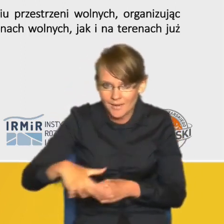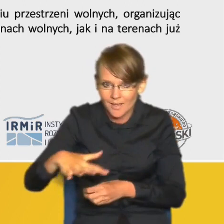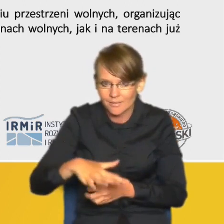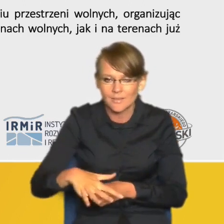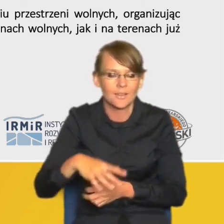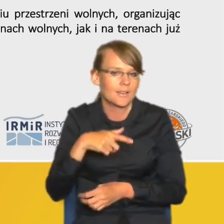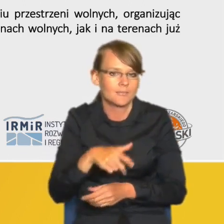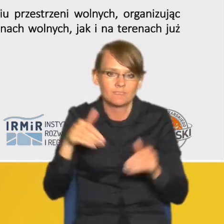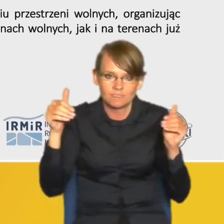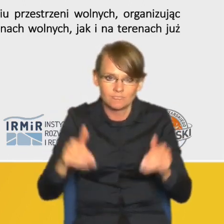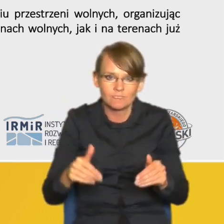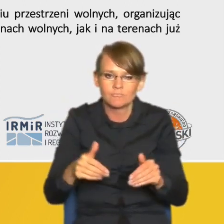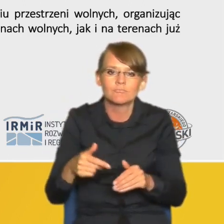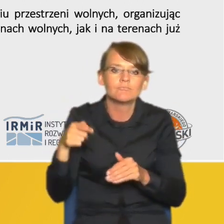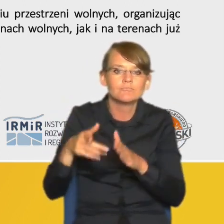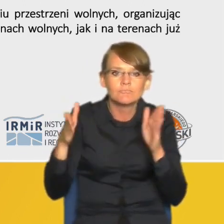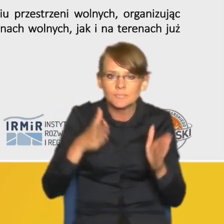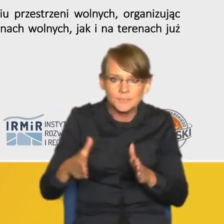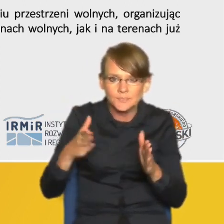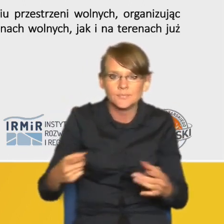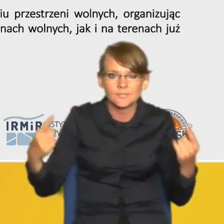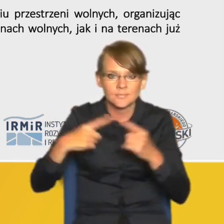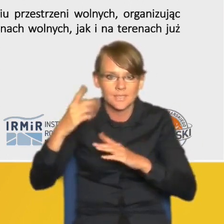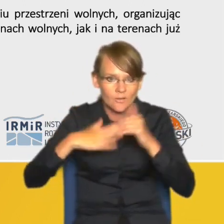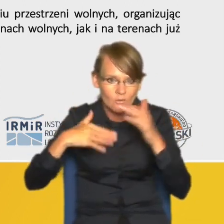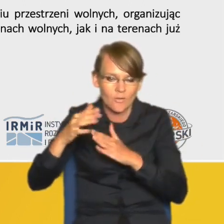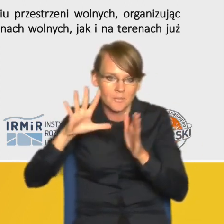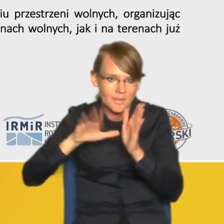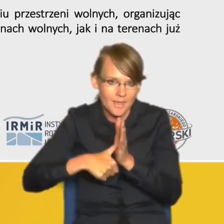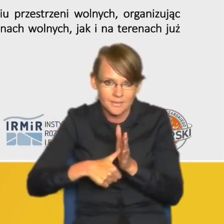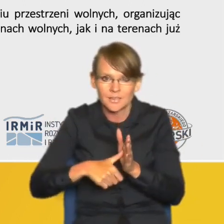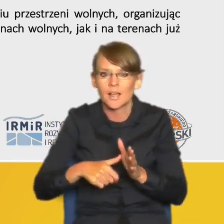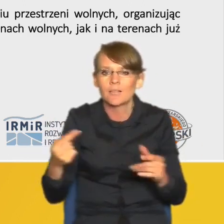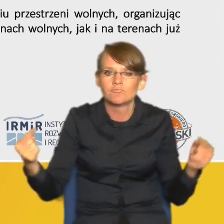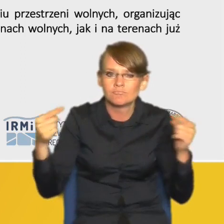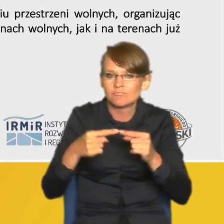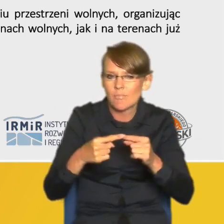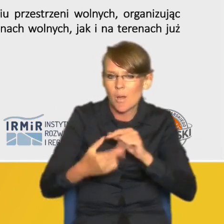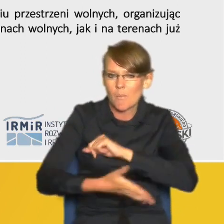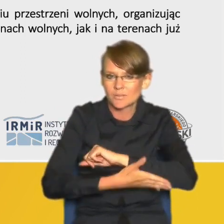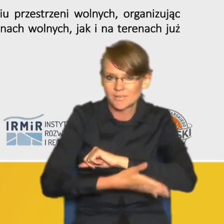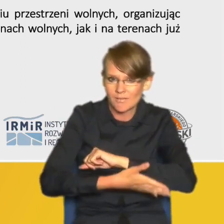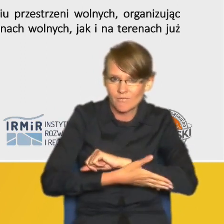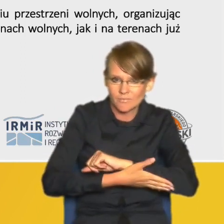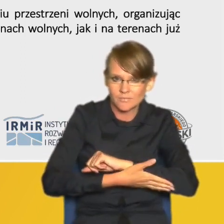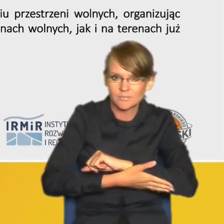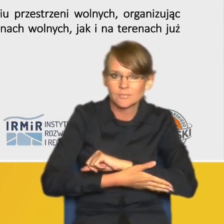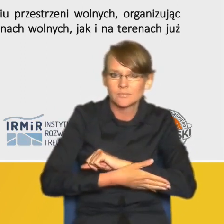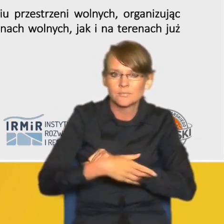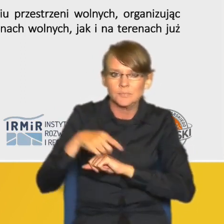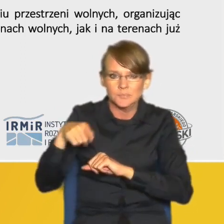możliwość kształtowania zabudowy miejskiej zgodnie z takim podstawowym paradygmatem